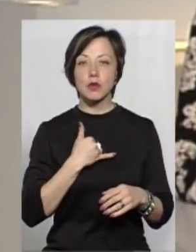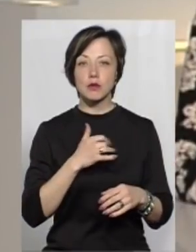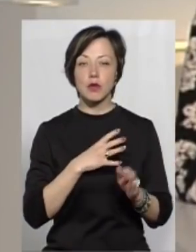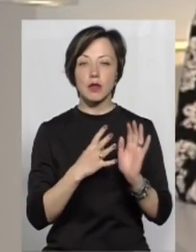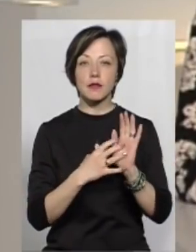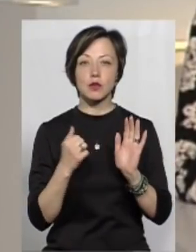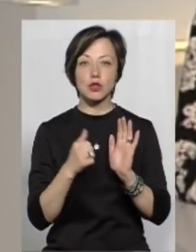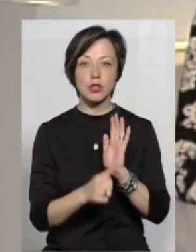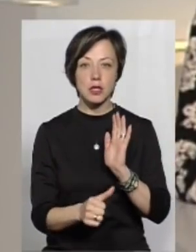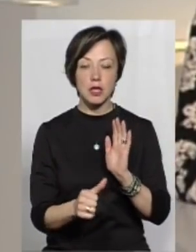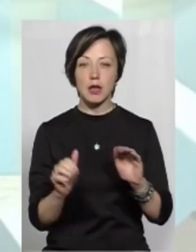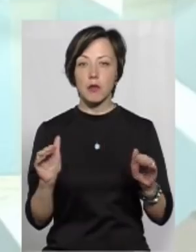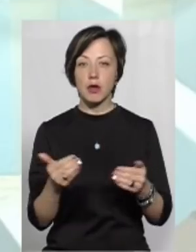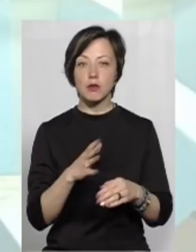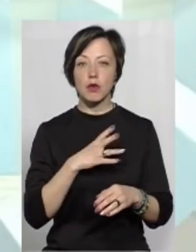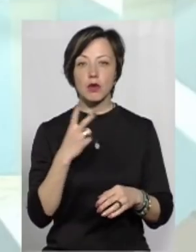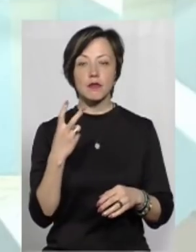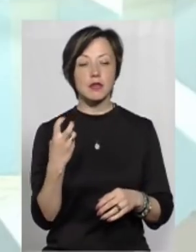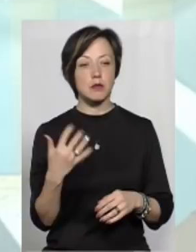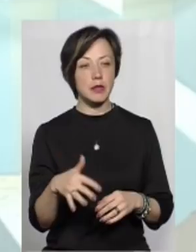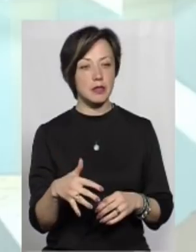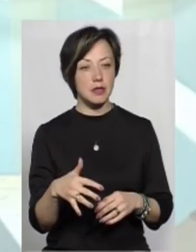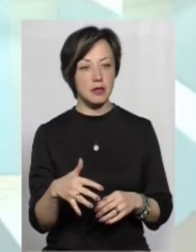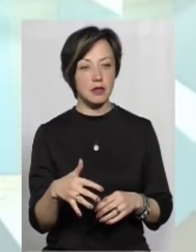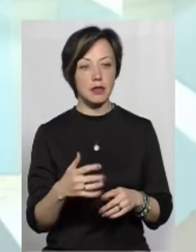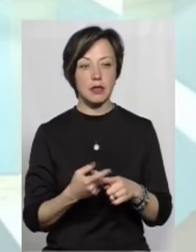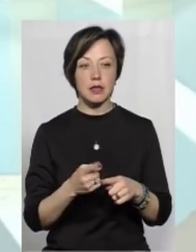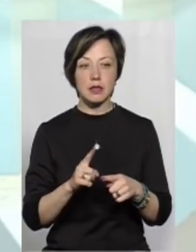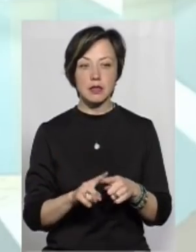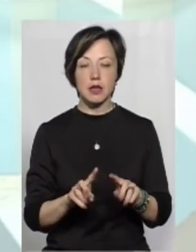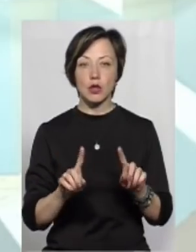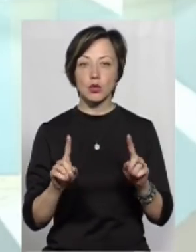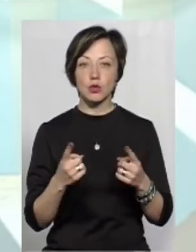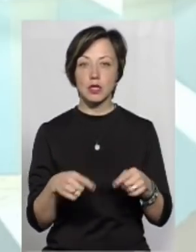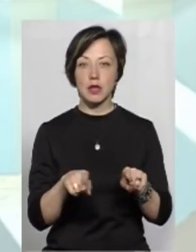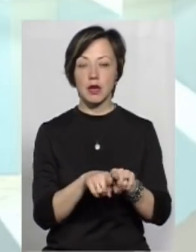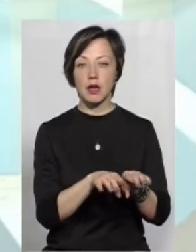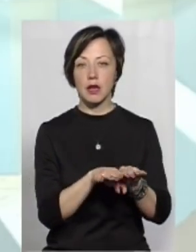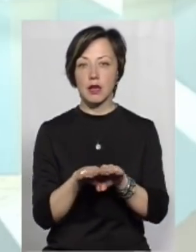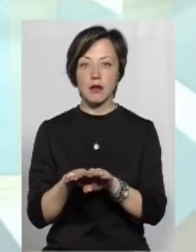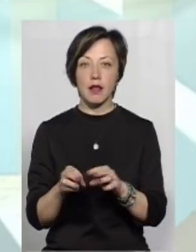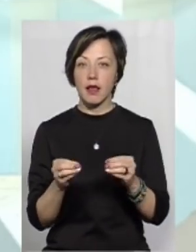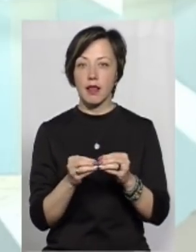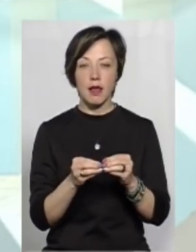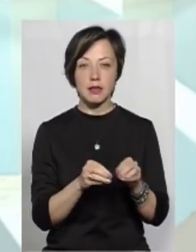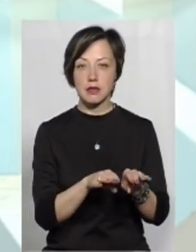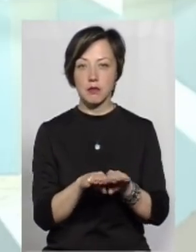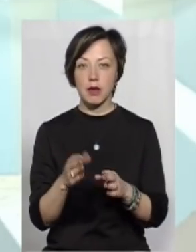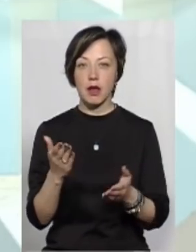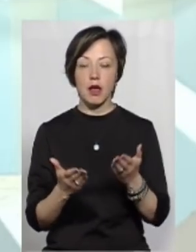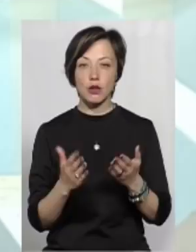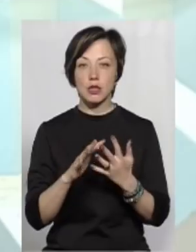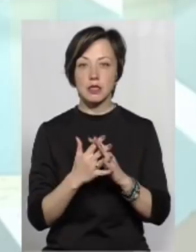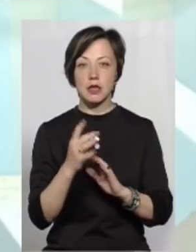десь 960, не менше було 250. Тобто це дуже такий рівень нестабільний, тому що якщо